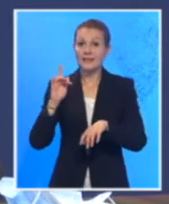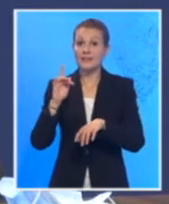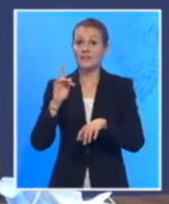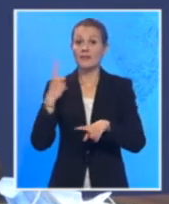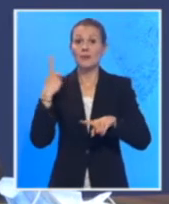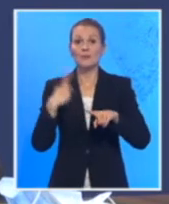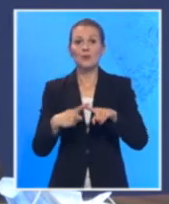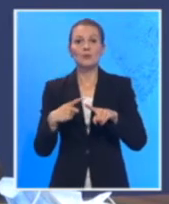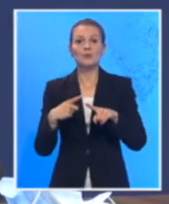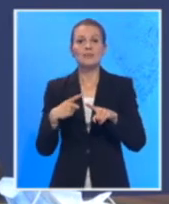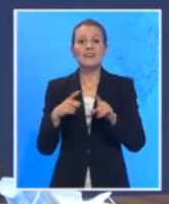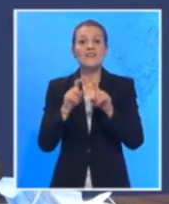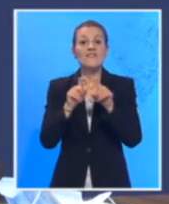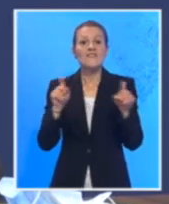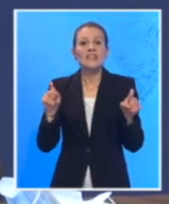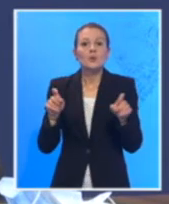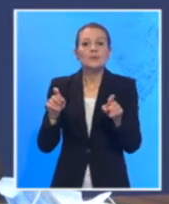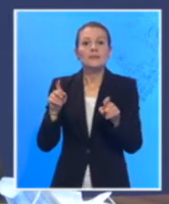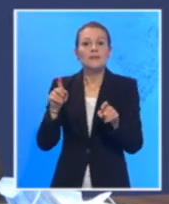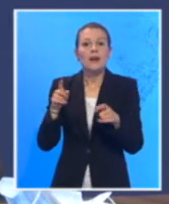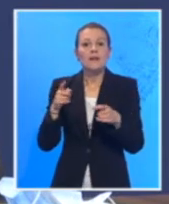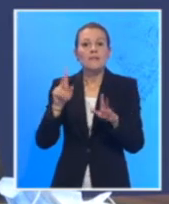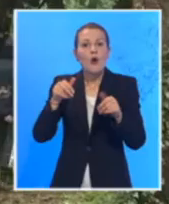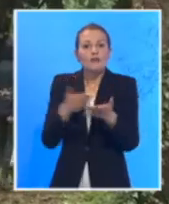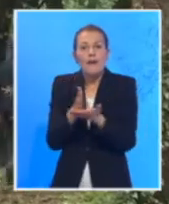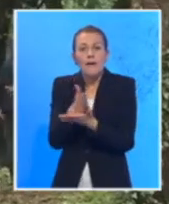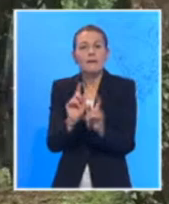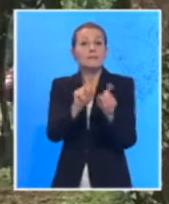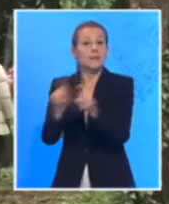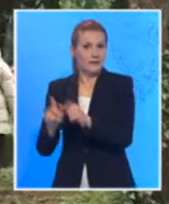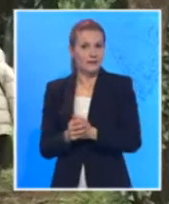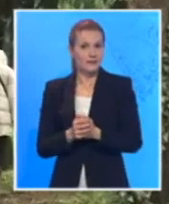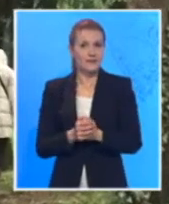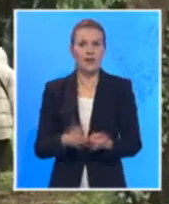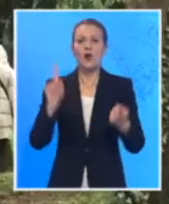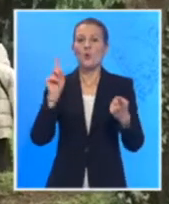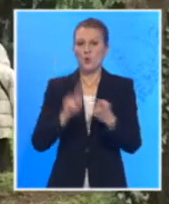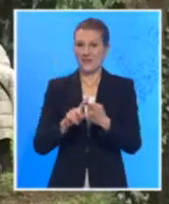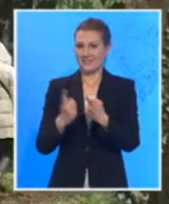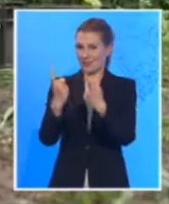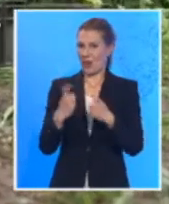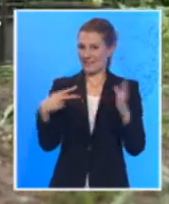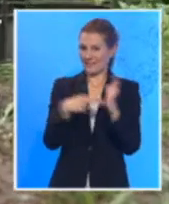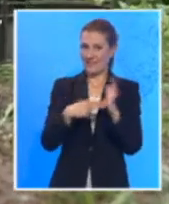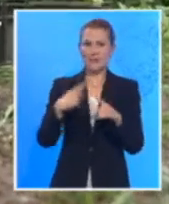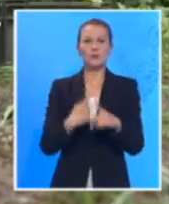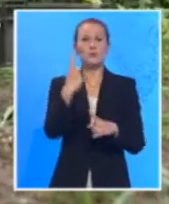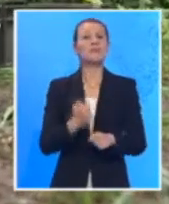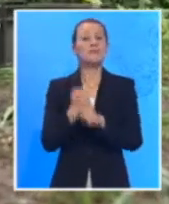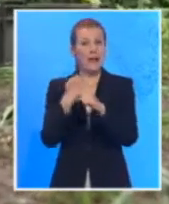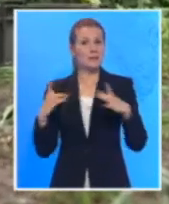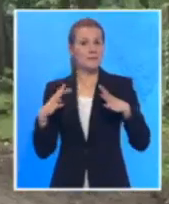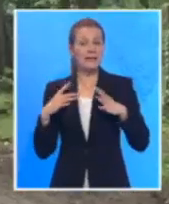i nekako virus nalazi način da i dalje preživi. Kada je reč o merama za predstojeći vikendi i prvomajske praznike,